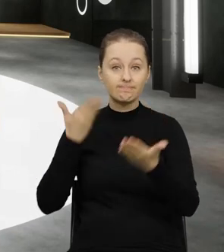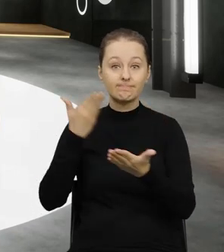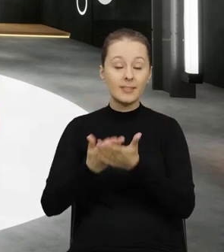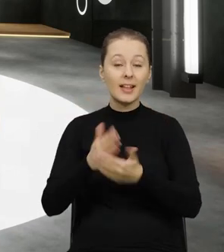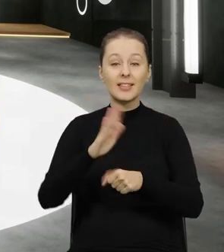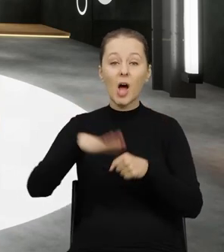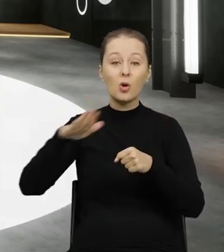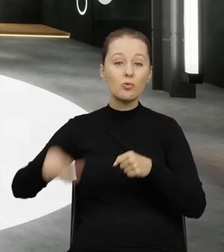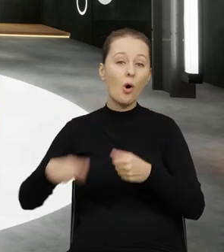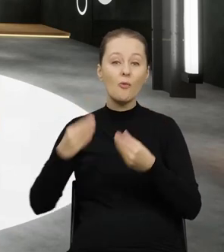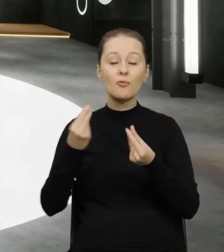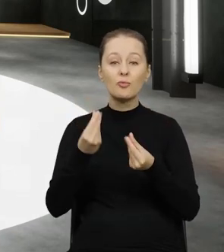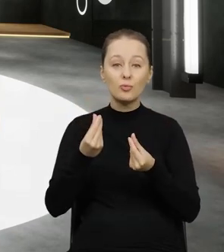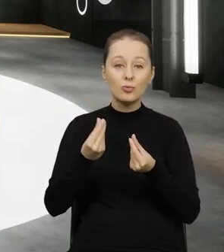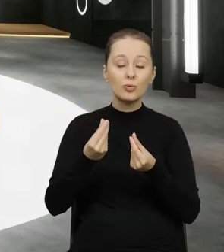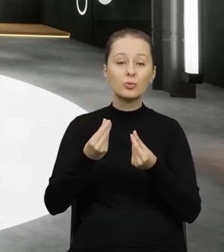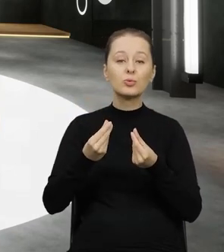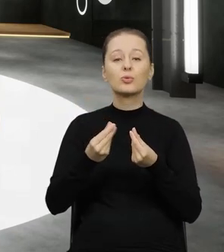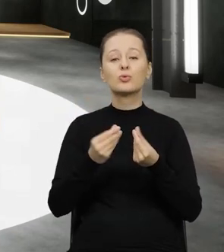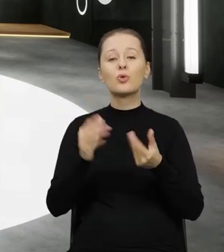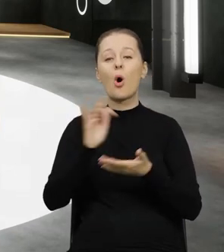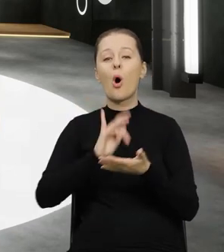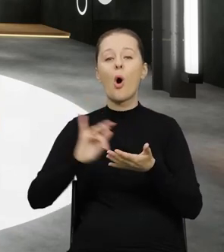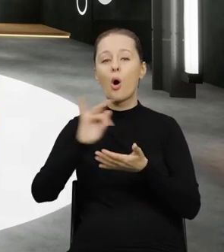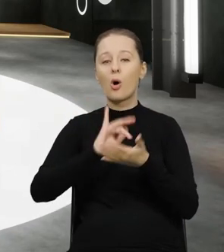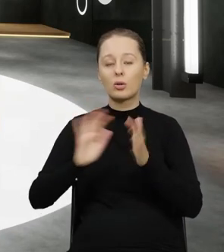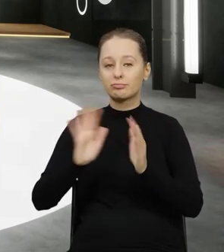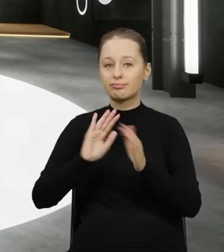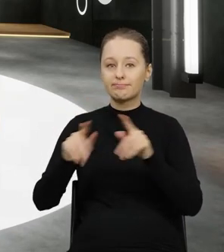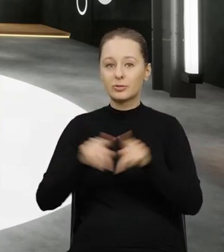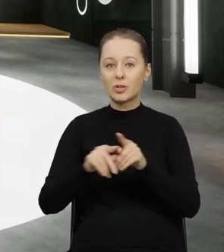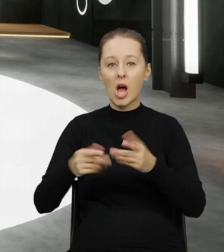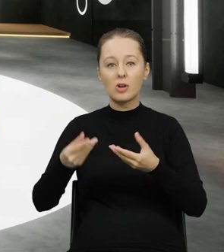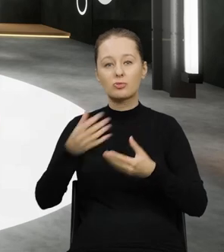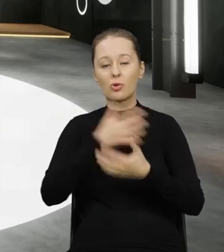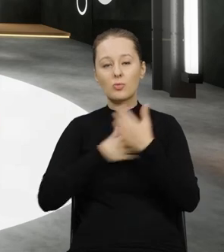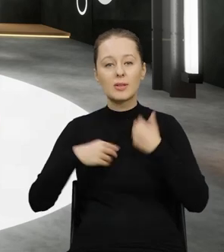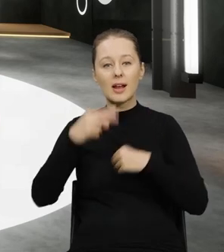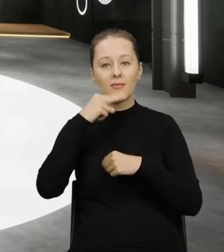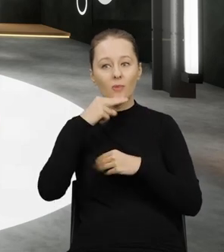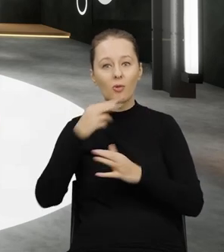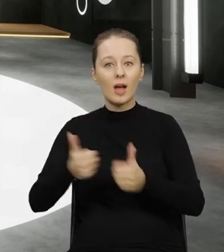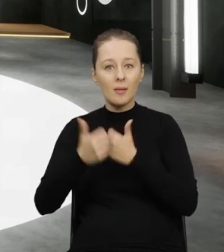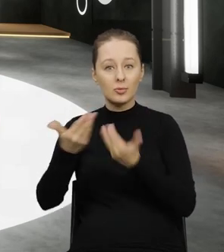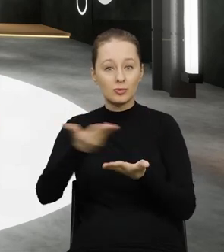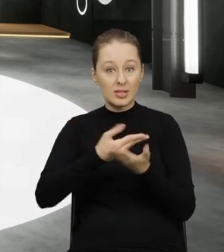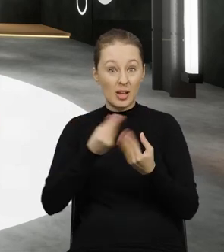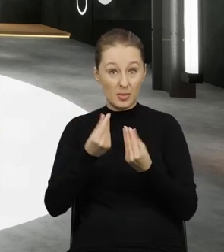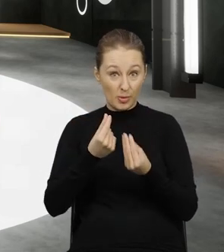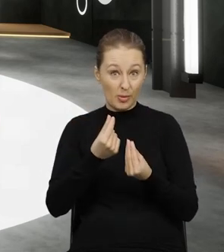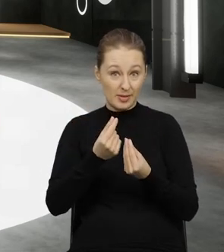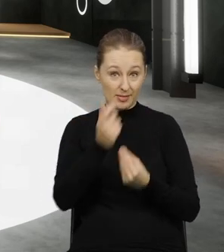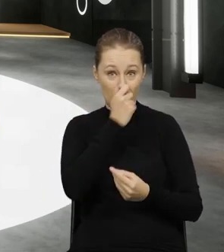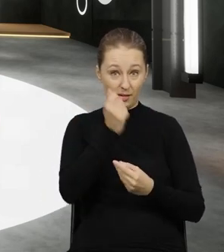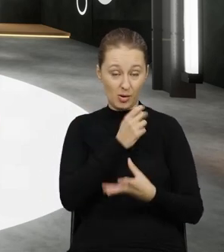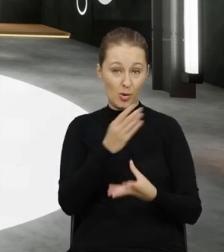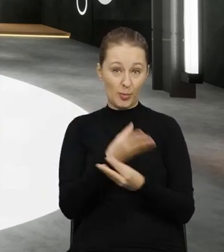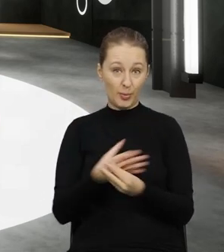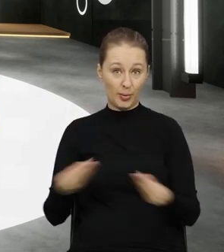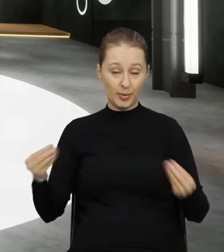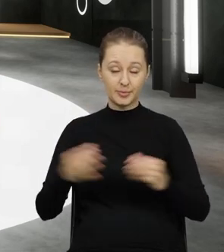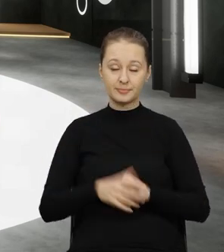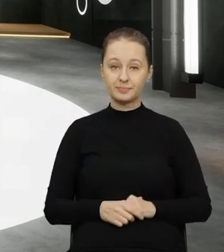Narodowego Funduszu Ochrony Środowiska i Gospodarki Wodnej o środki na zagospodarowanie odpadów. Z tym, że